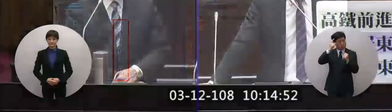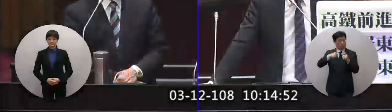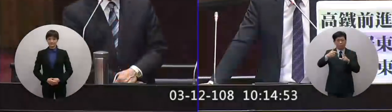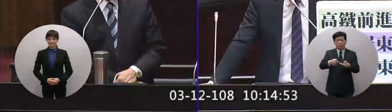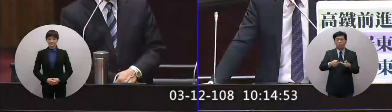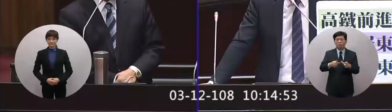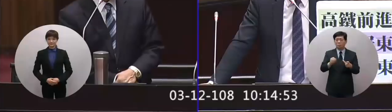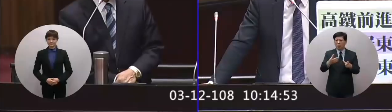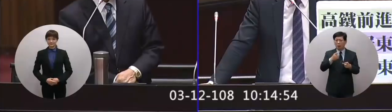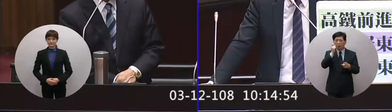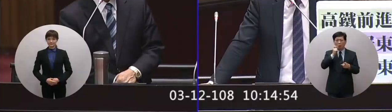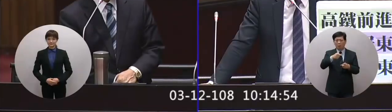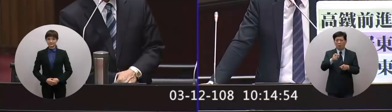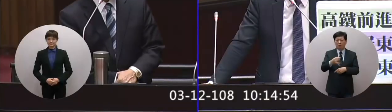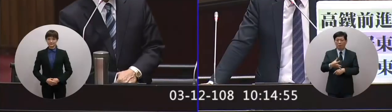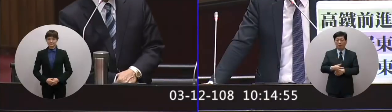大家都要科學園區